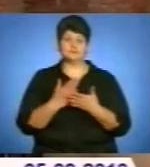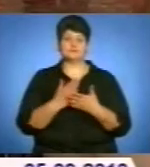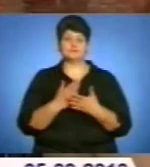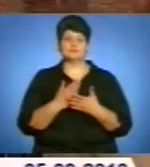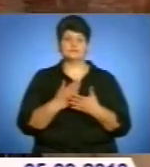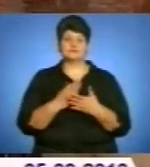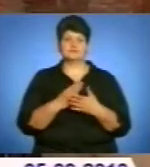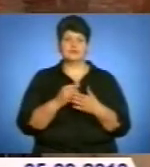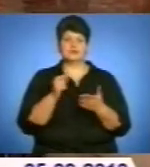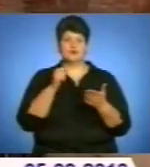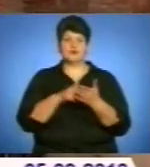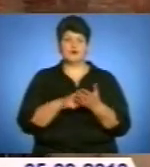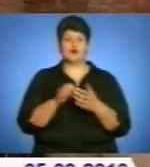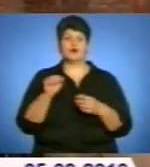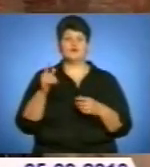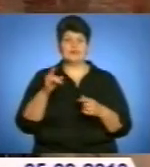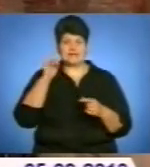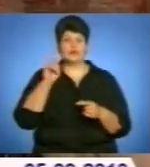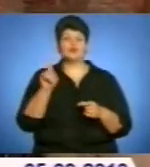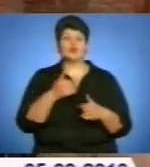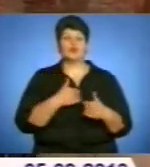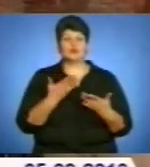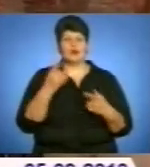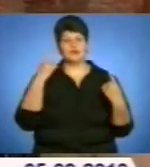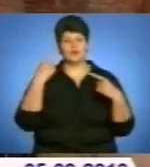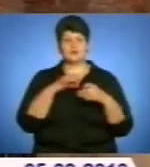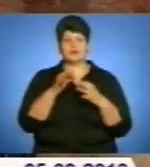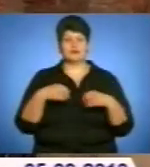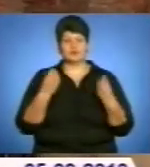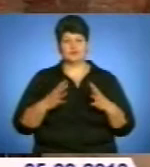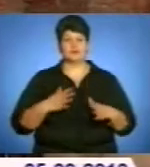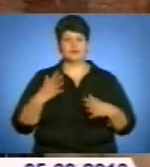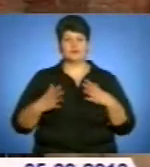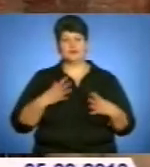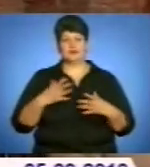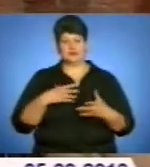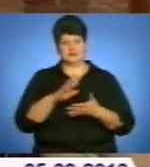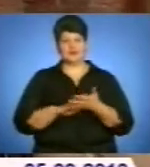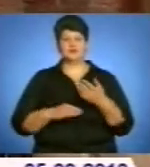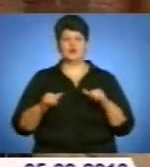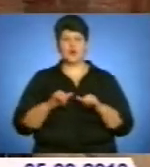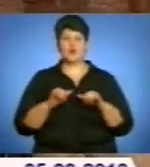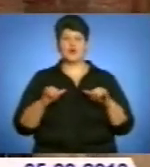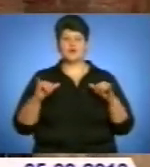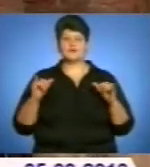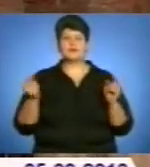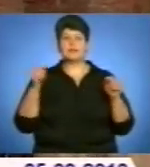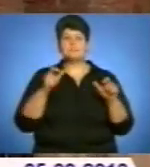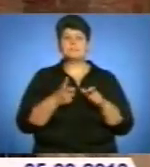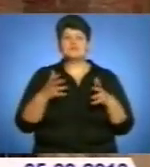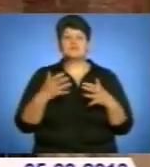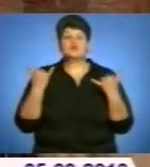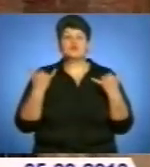сільова аудиторія, вони знають, що вони хочуть. А творчі проєкти дають натхнення для подальшого розвитку. І найбільше, що сьогодні стільки